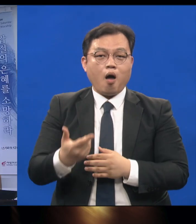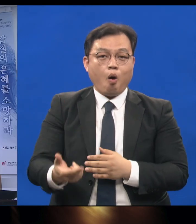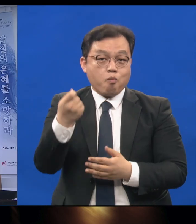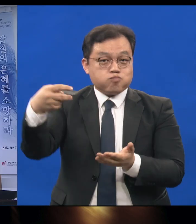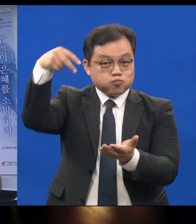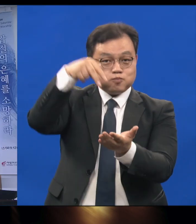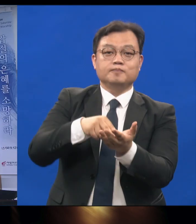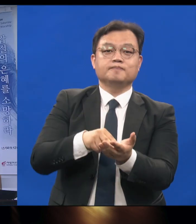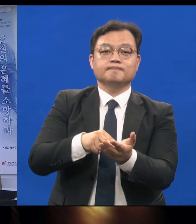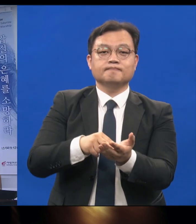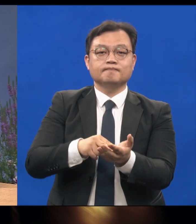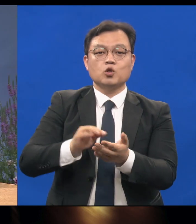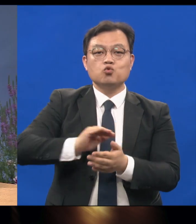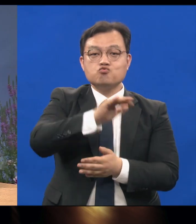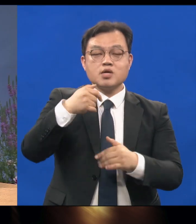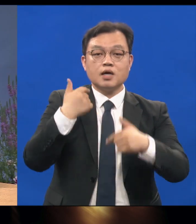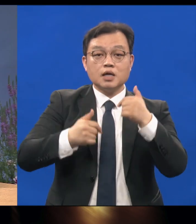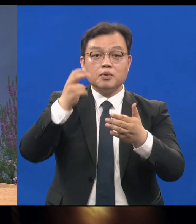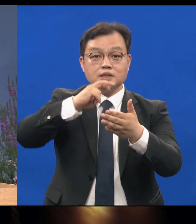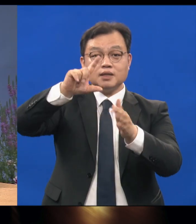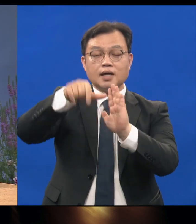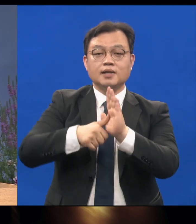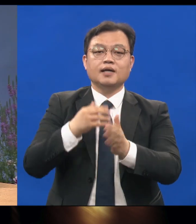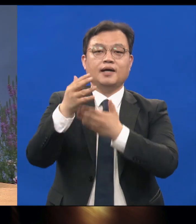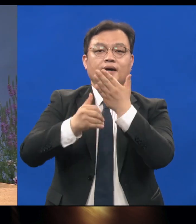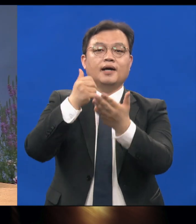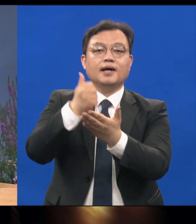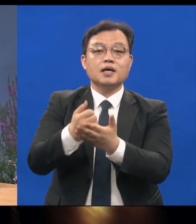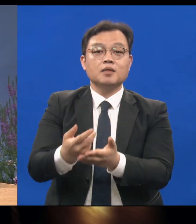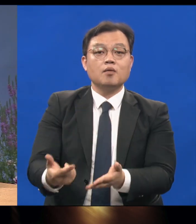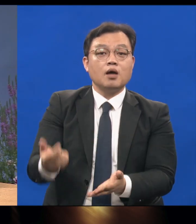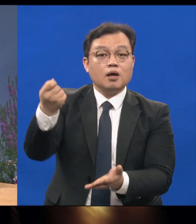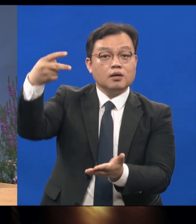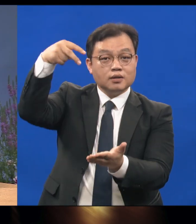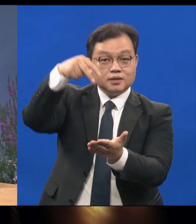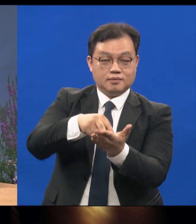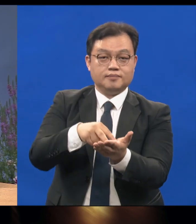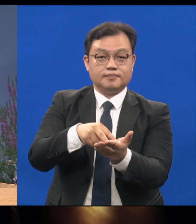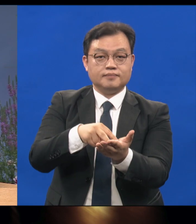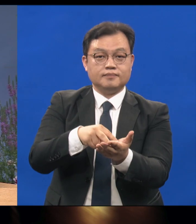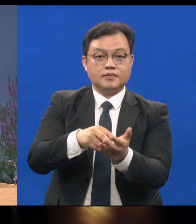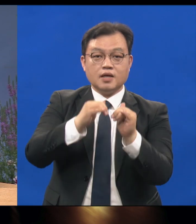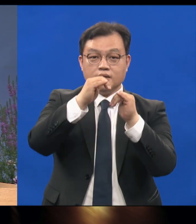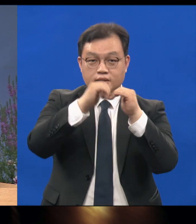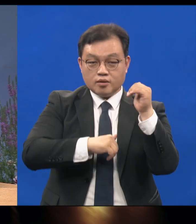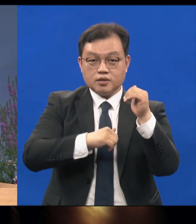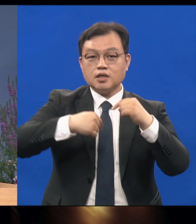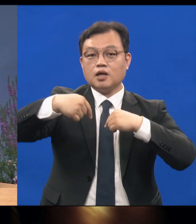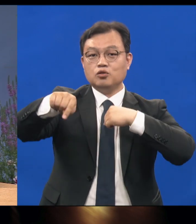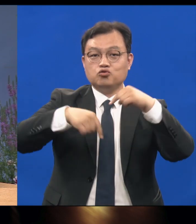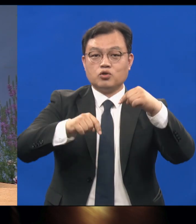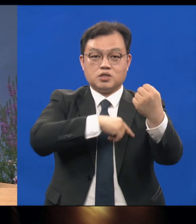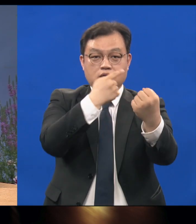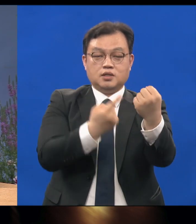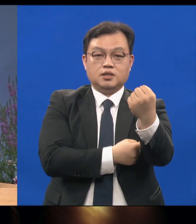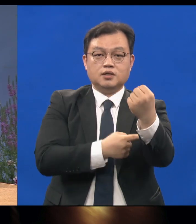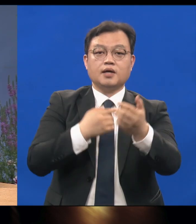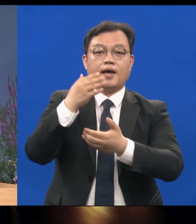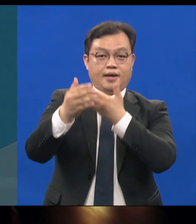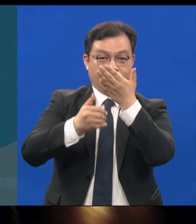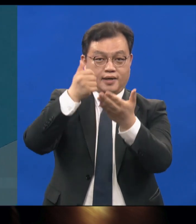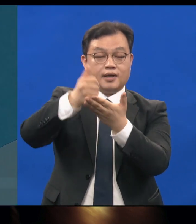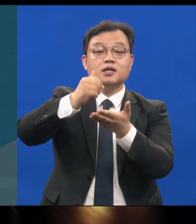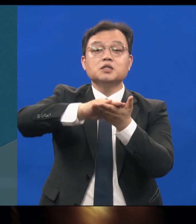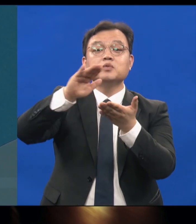그리고 우리가 기뻐 찬양할 때 하나님은 벌떡 일어나시는 역사를 주관하시는 능력의 하나님이십니다